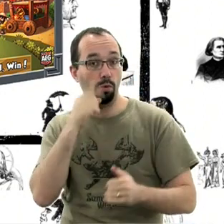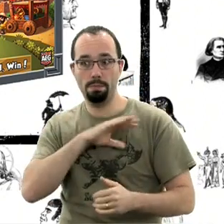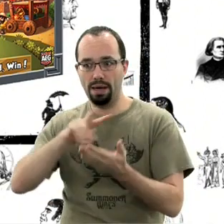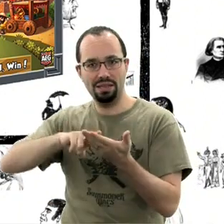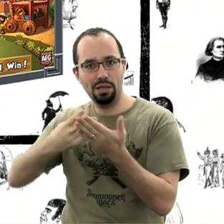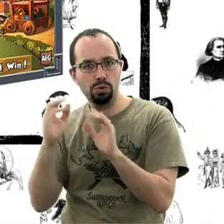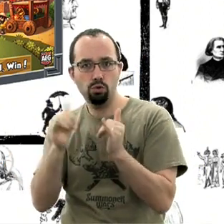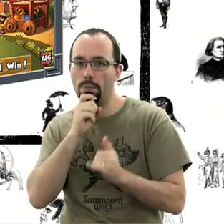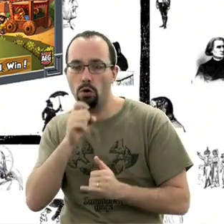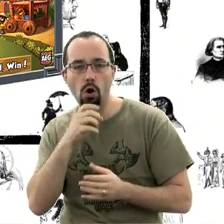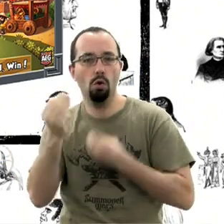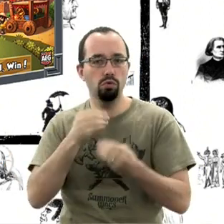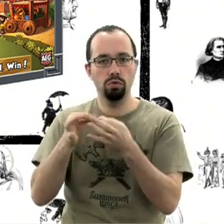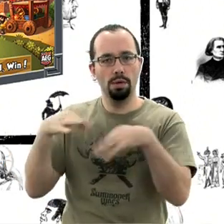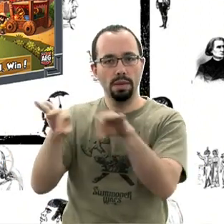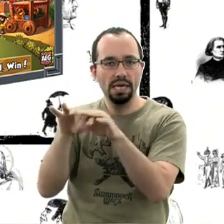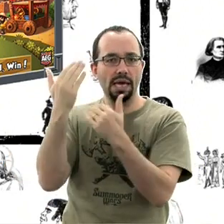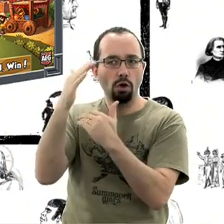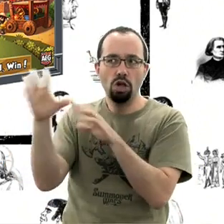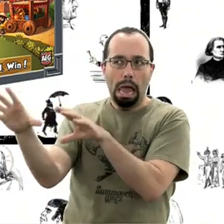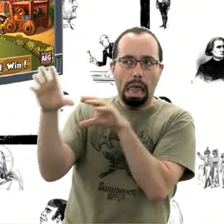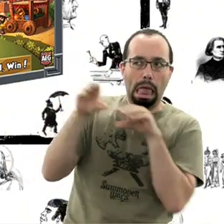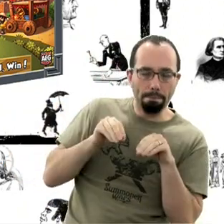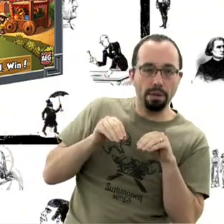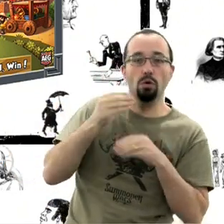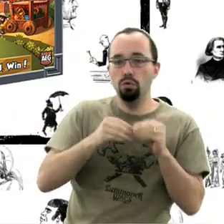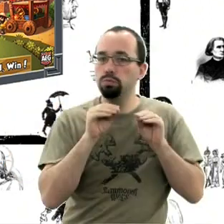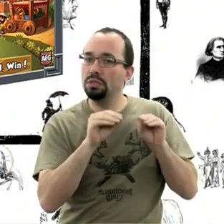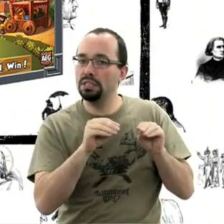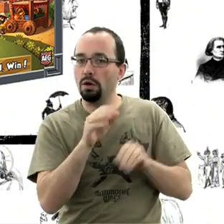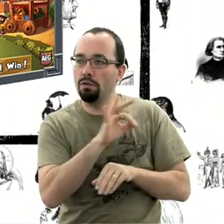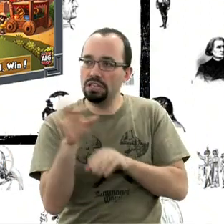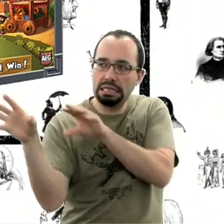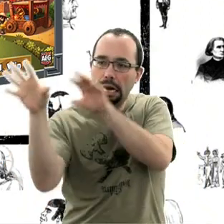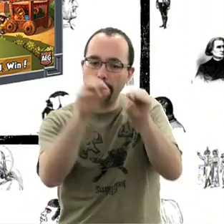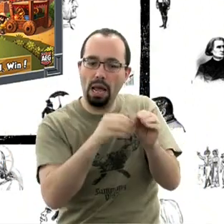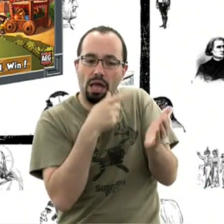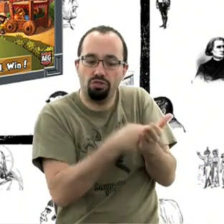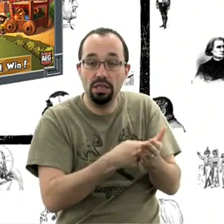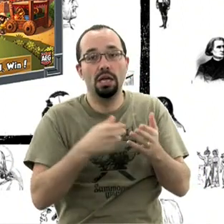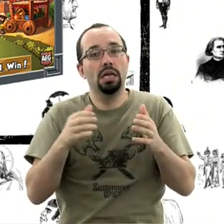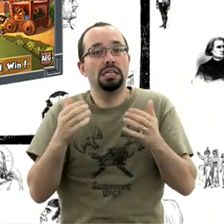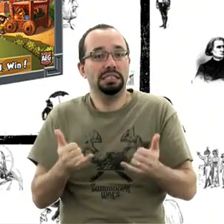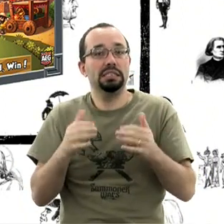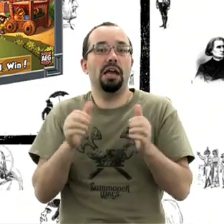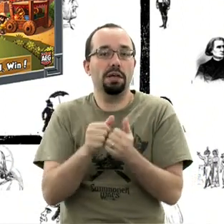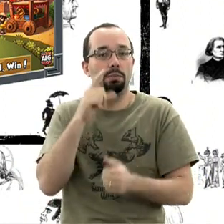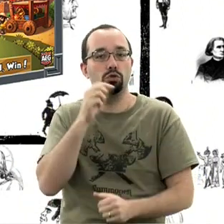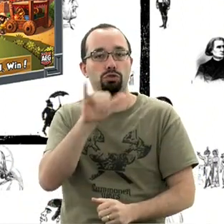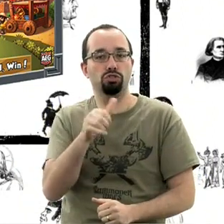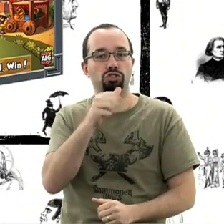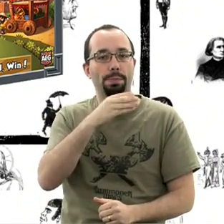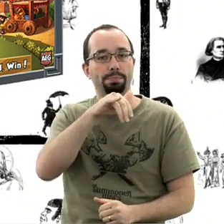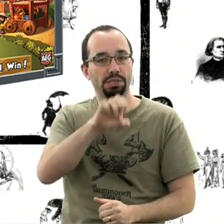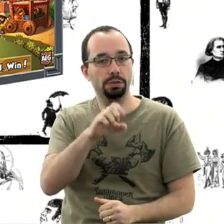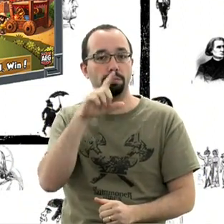trop forcément à part en export et en import dans les boutiques françaises. Il a joué ici avec M. Jamie, avec M. Guillaume. Dice City, ça vous a